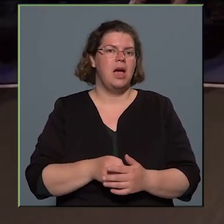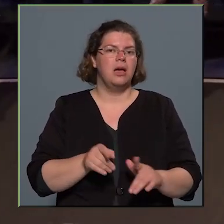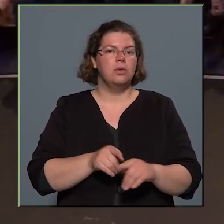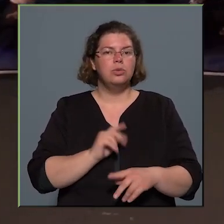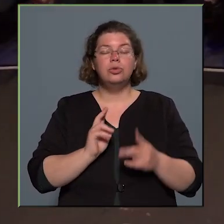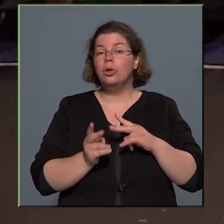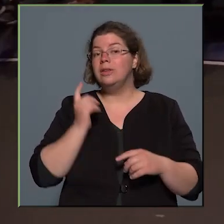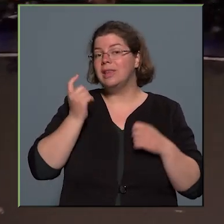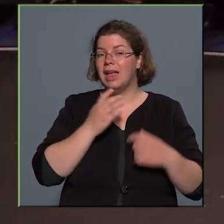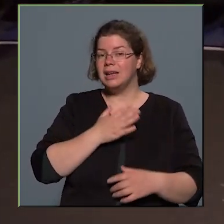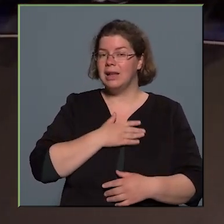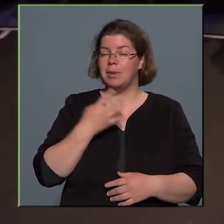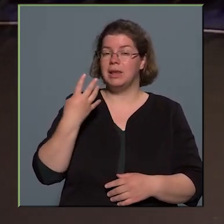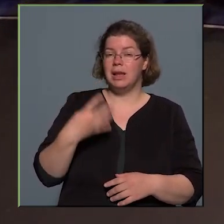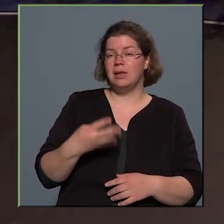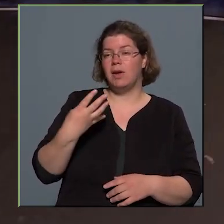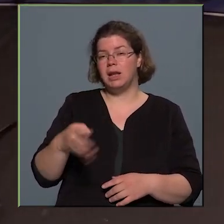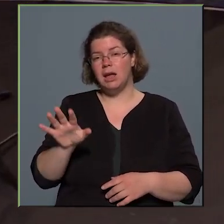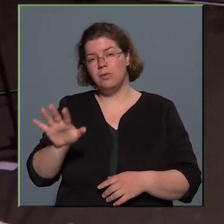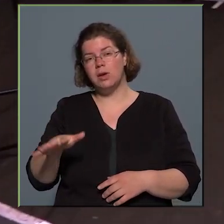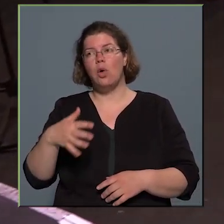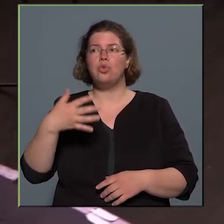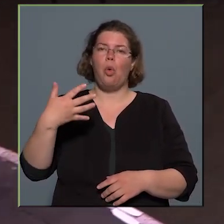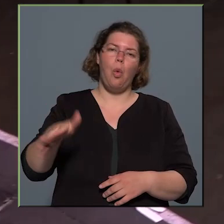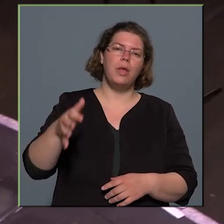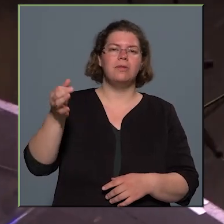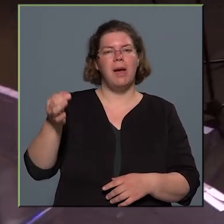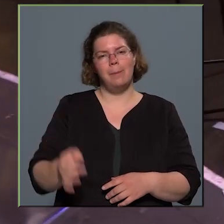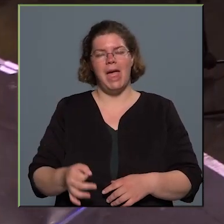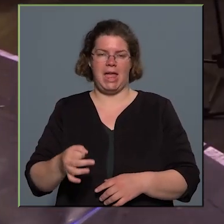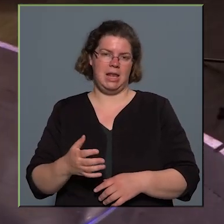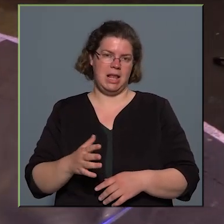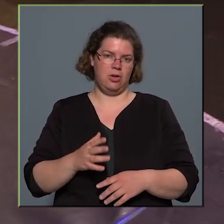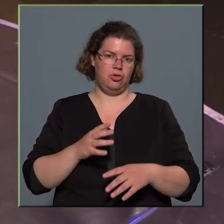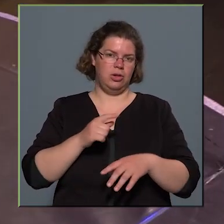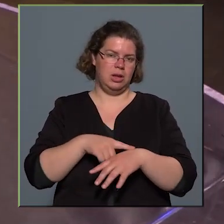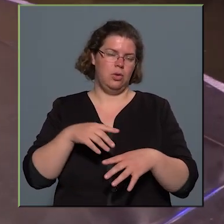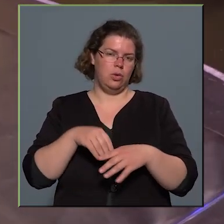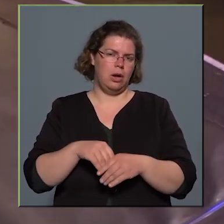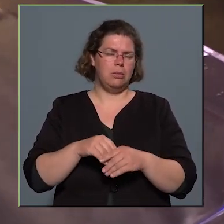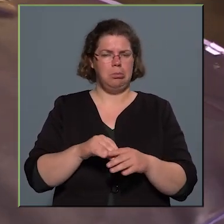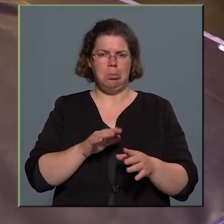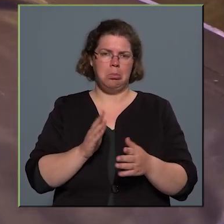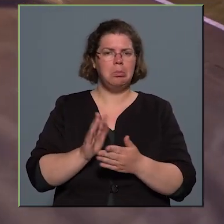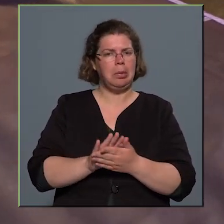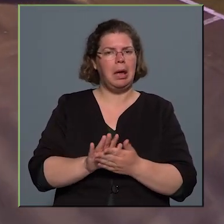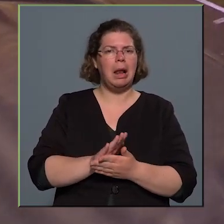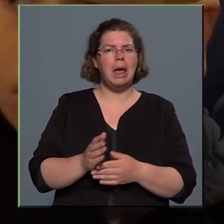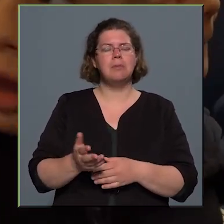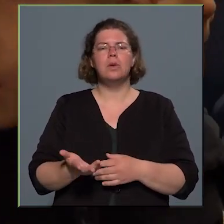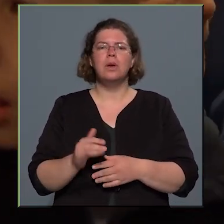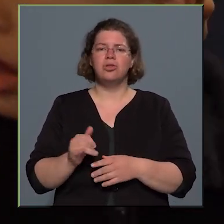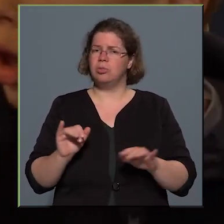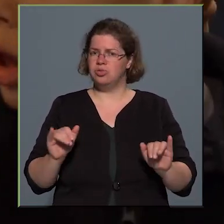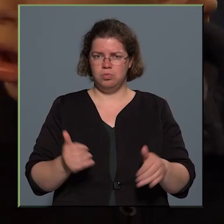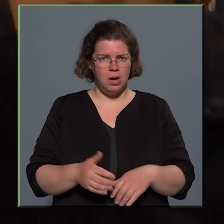Úgyhogy szerintem az a 40-45-50 perces időtartam manapság, ez most már egészen jellemző, és talán nem is